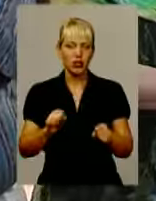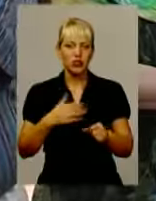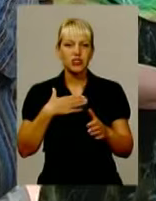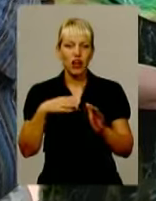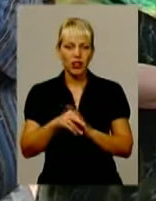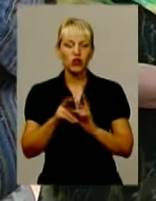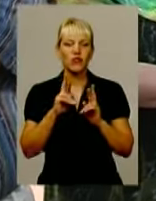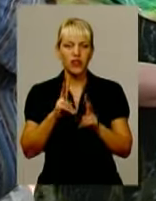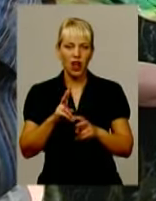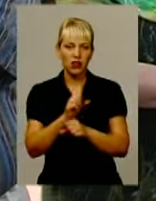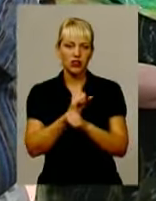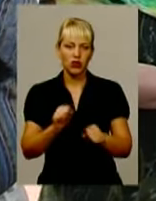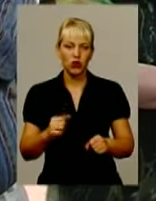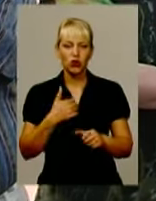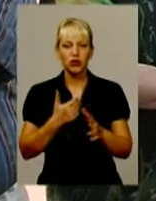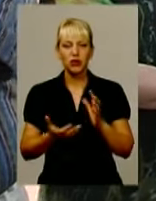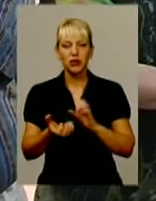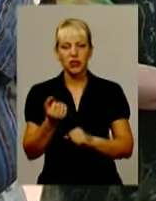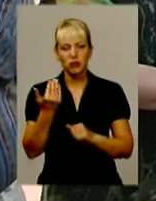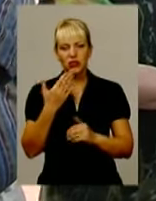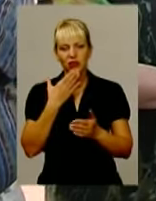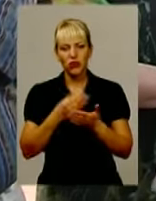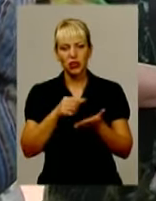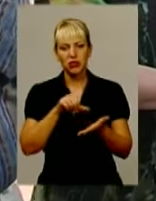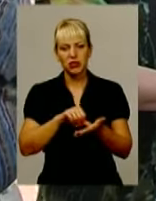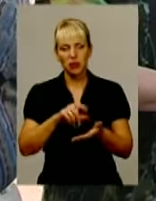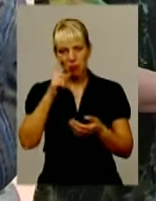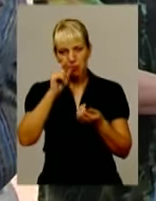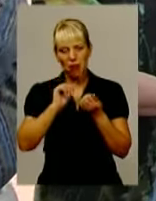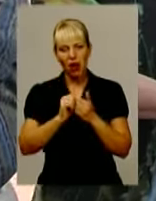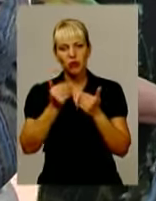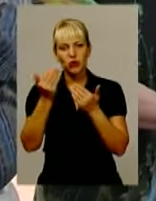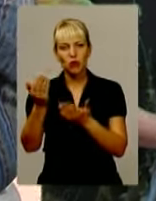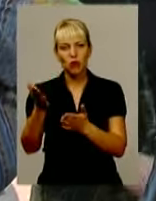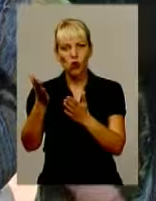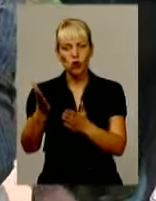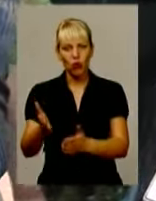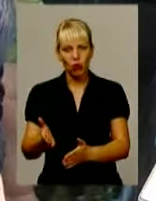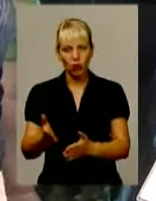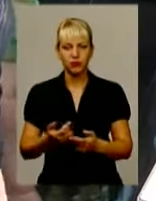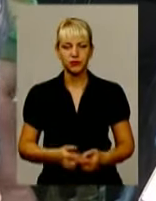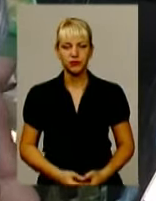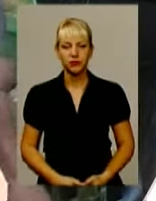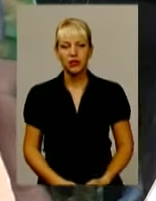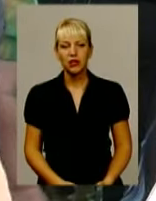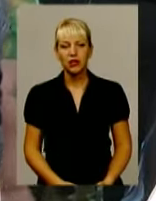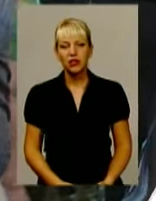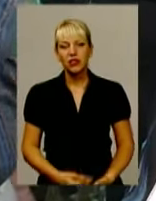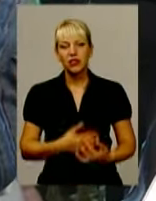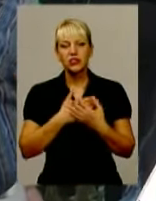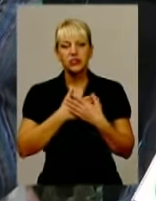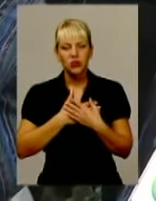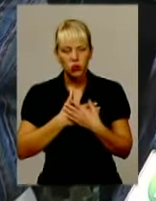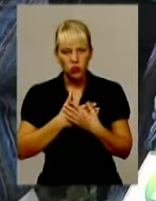Хочемо підтримати своєю присутністю і пам'яттю про нього. І низький уклін